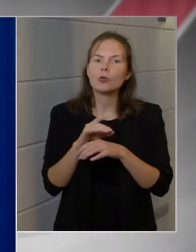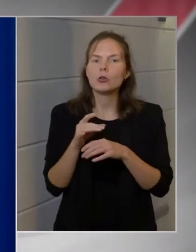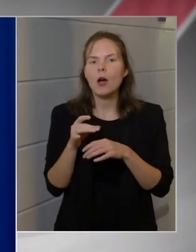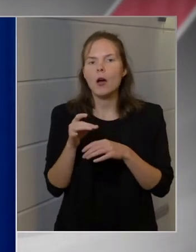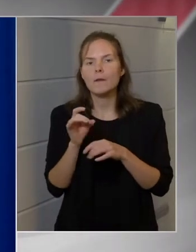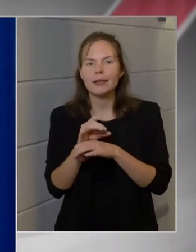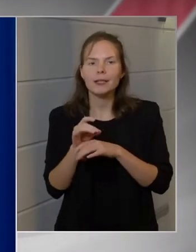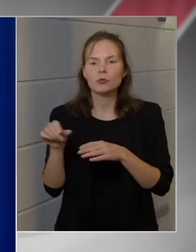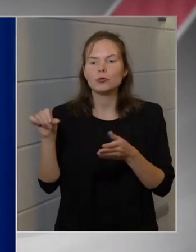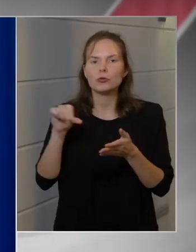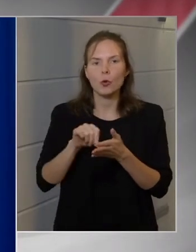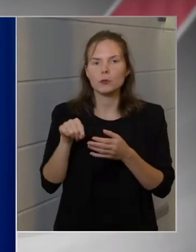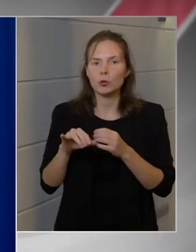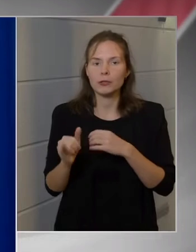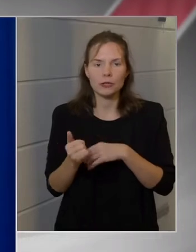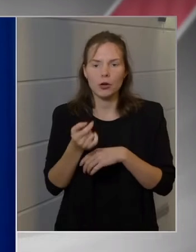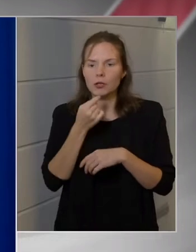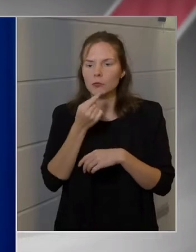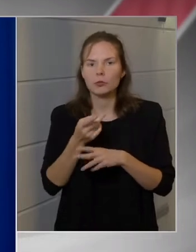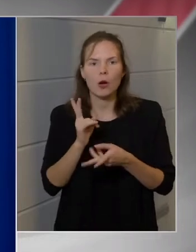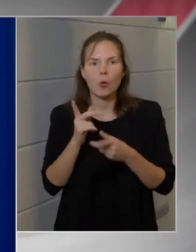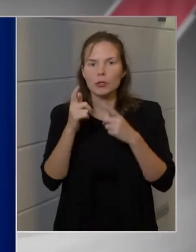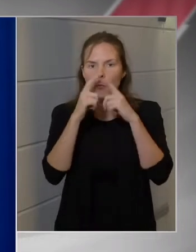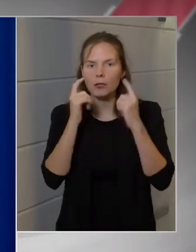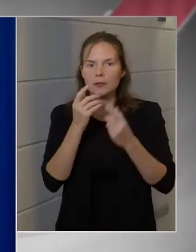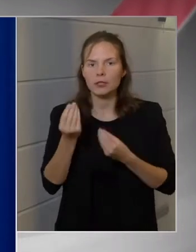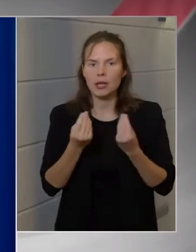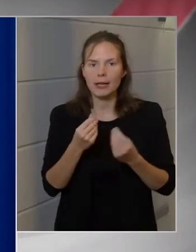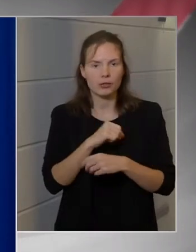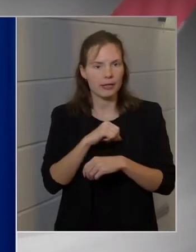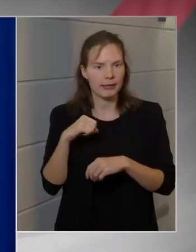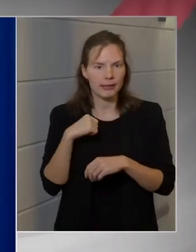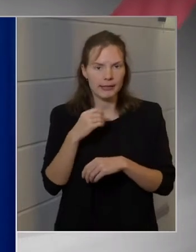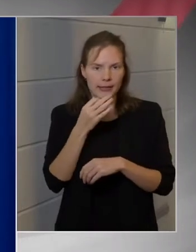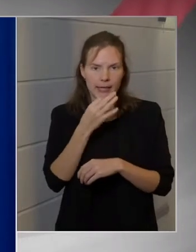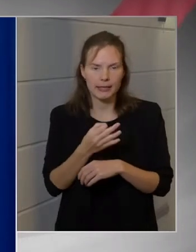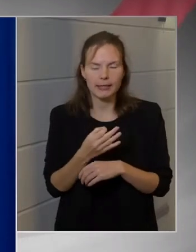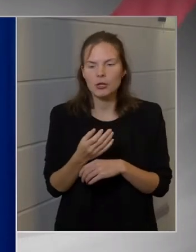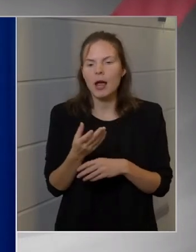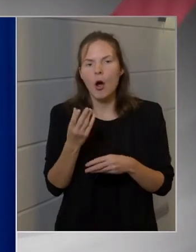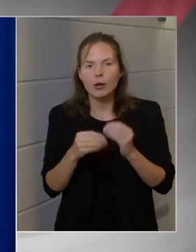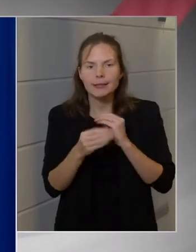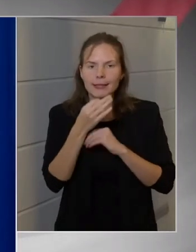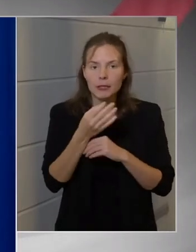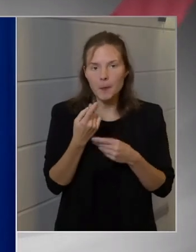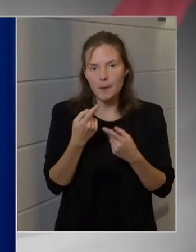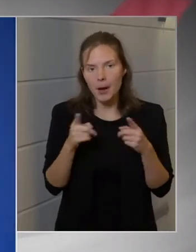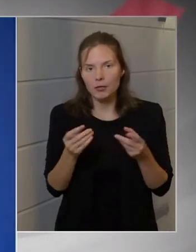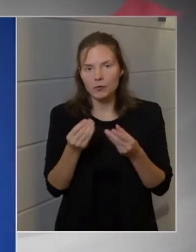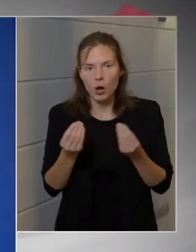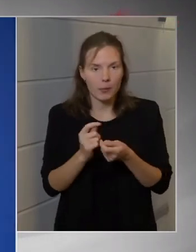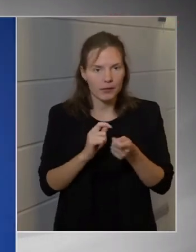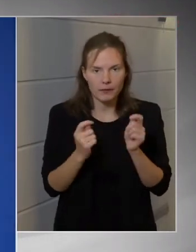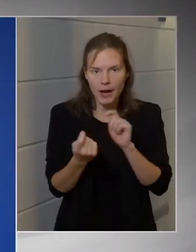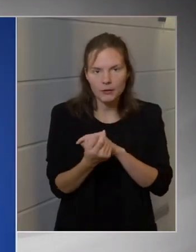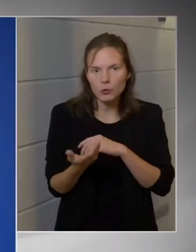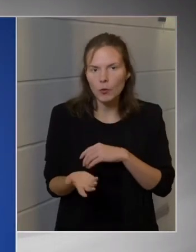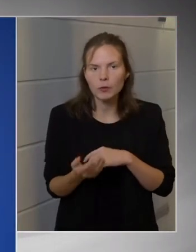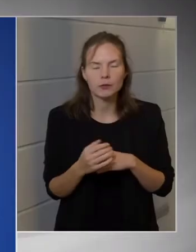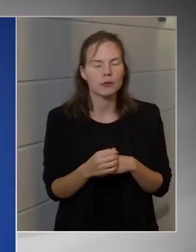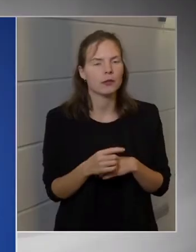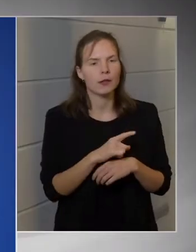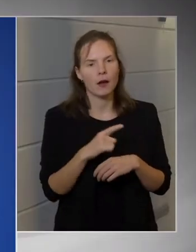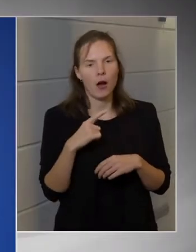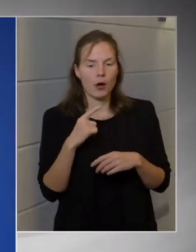kommunikálta, hogy a maszkviselés egyéni döntéskérdése. Ezért kérdezem, hogy változott-e valami közben, ami indokolat eltette ezt a döntést?